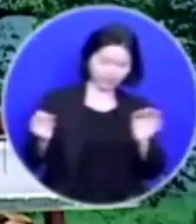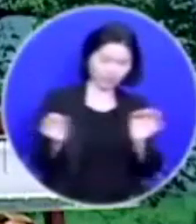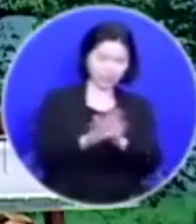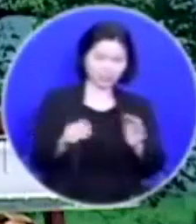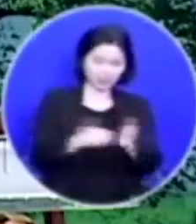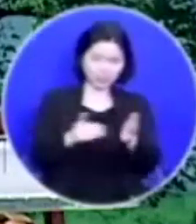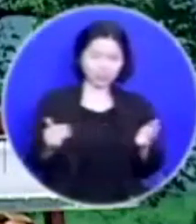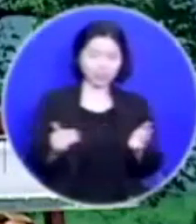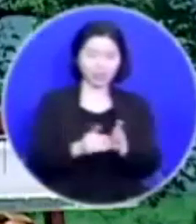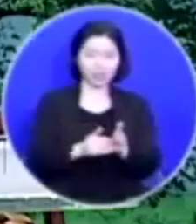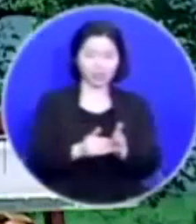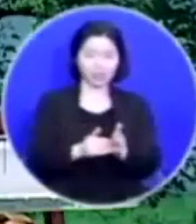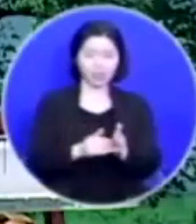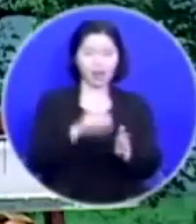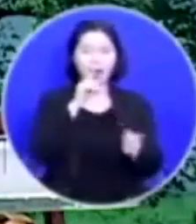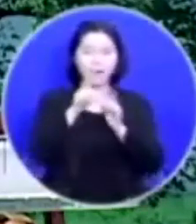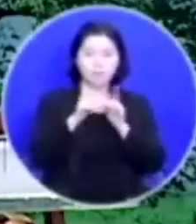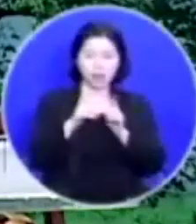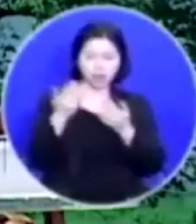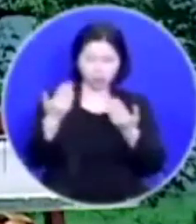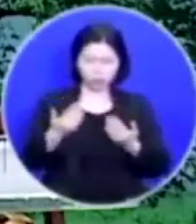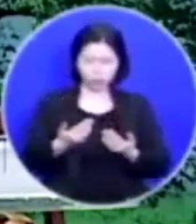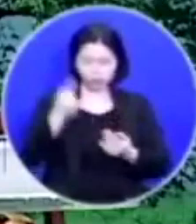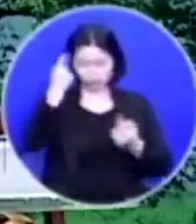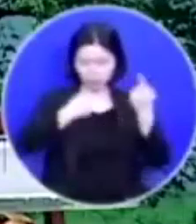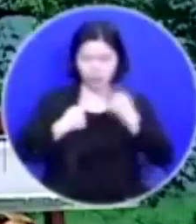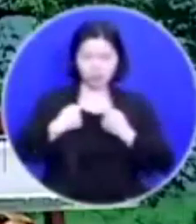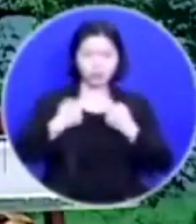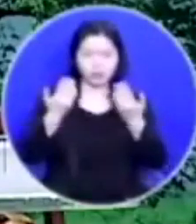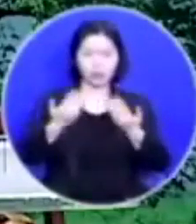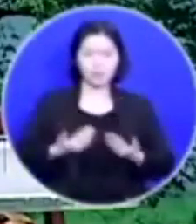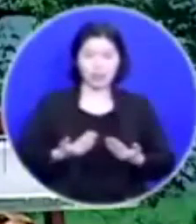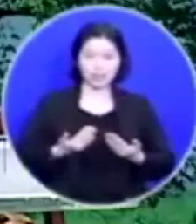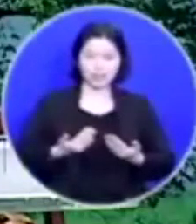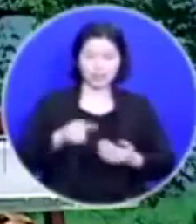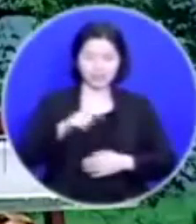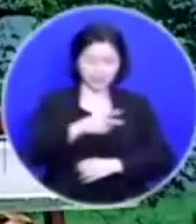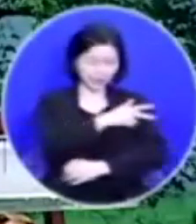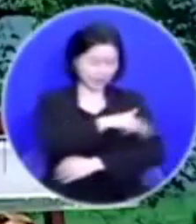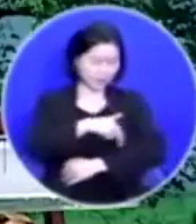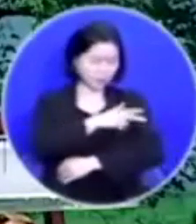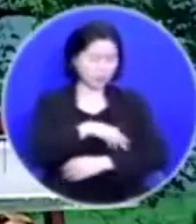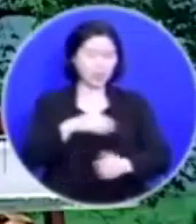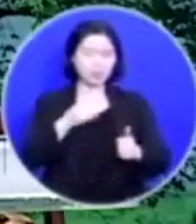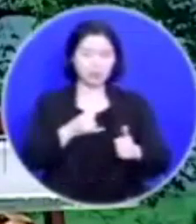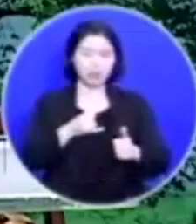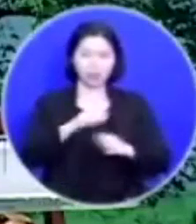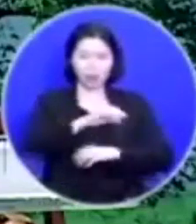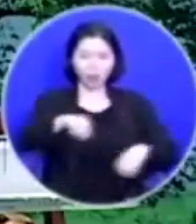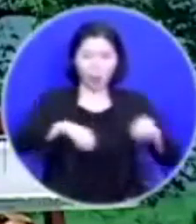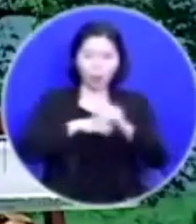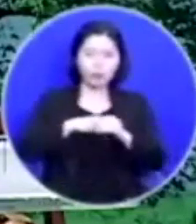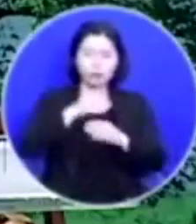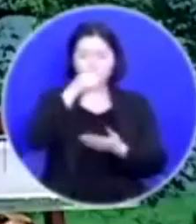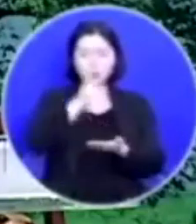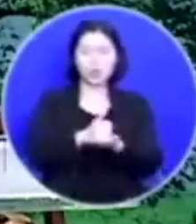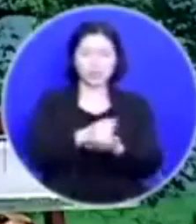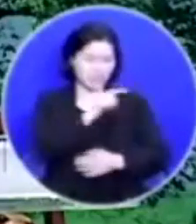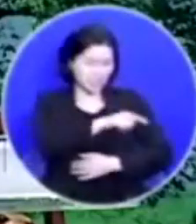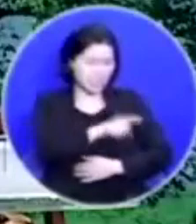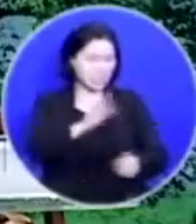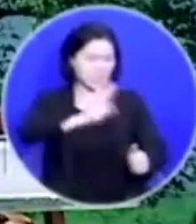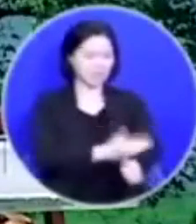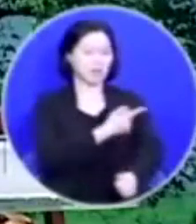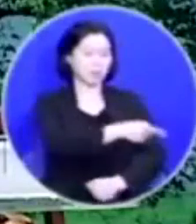상처를 받은 이 집사님에게 오히려 죄가 있다 너가 잘못했다